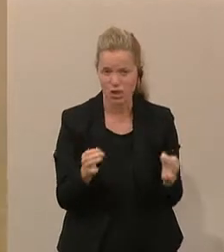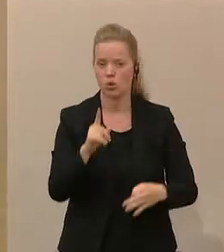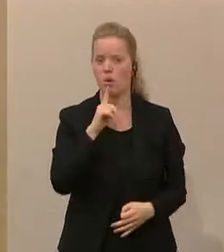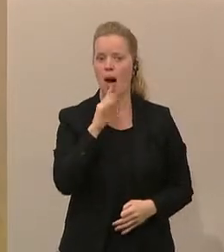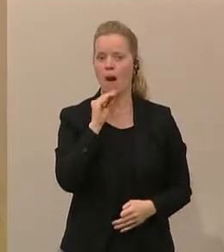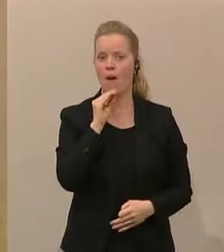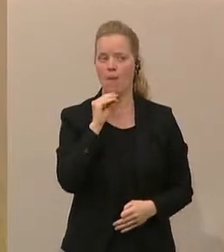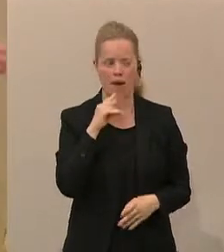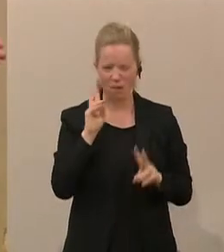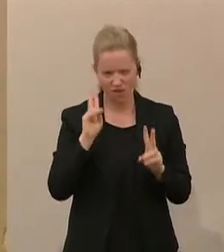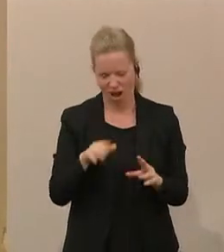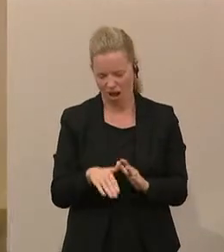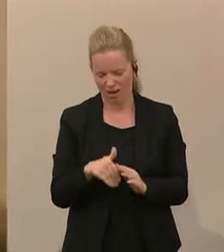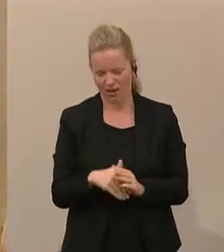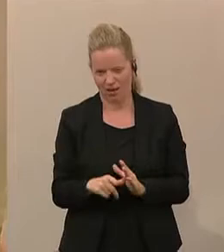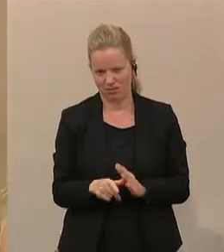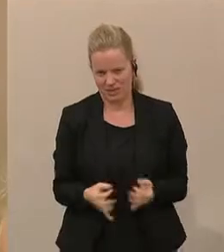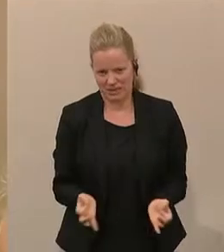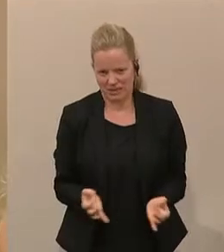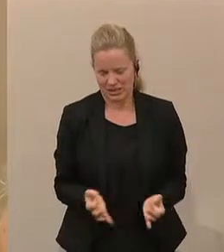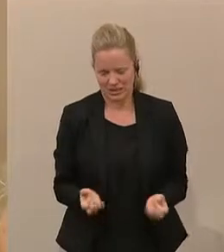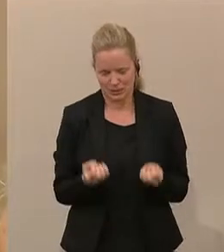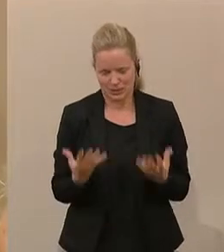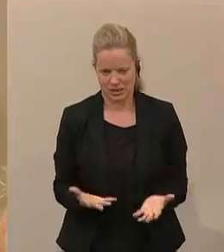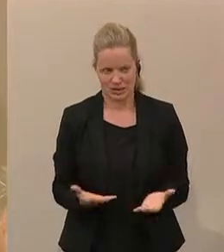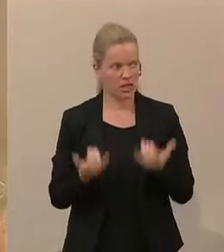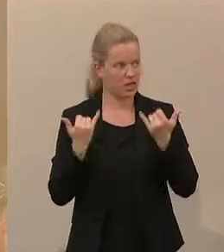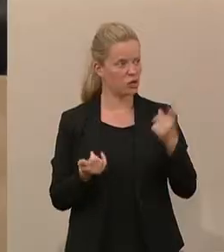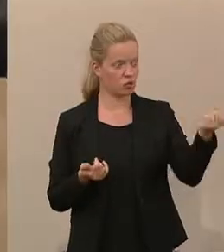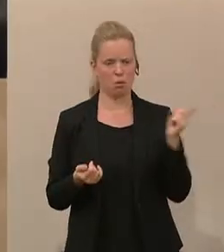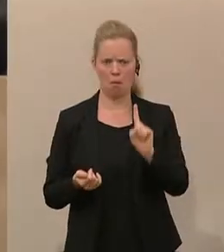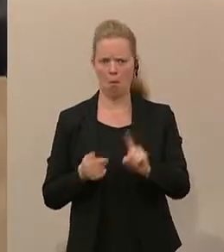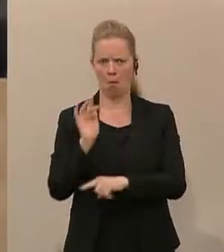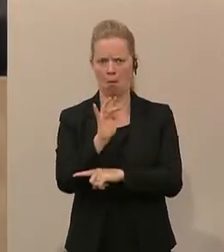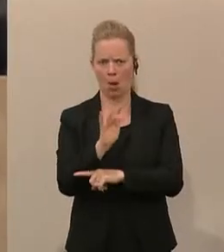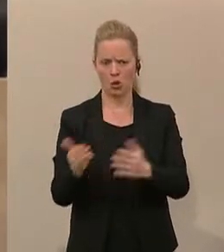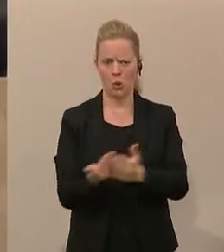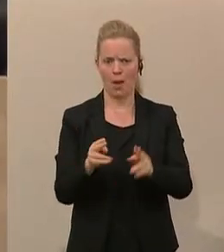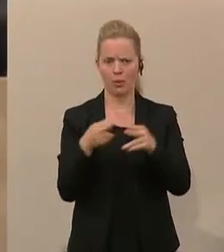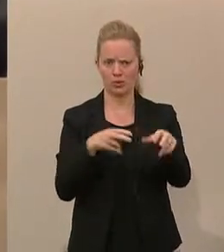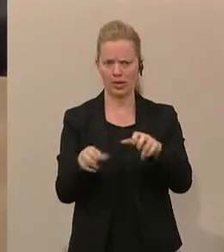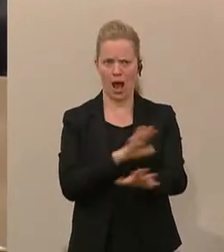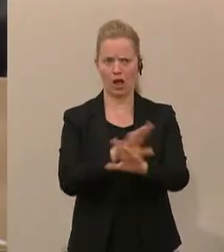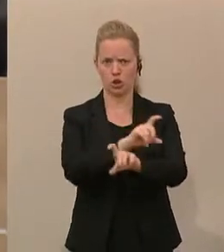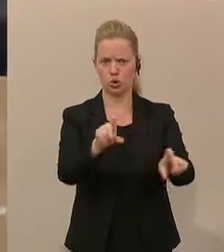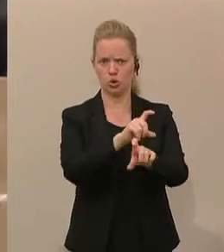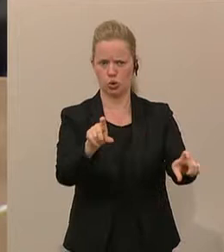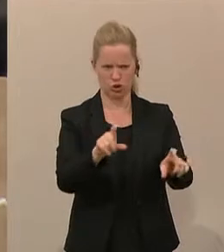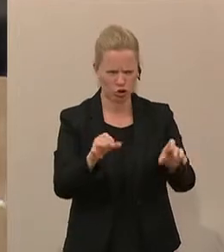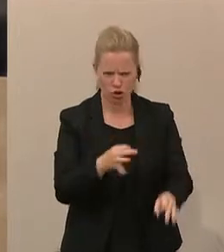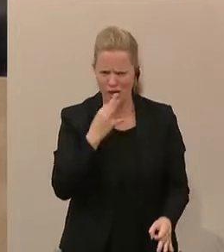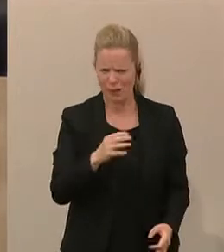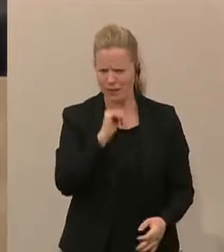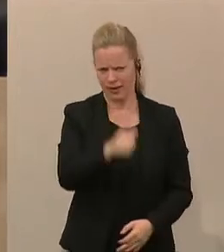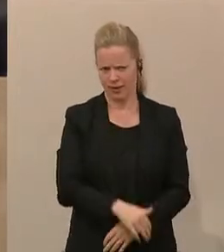Lippenbekenntnis, es ist nichts in dem Bereich passiert. Also sich jetzt hierherzustellen und zu sagen, die neue Bundesregierung ist an allem schuld, das stimmt